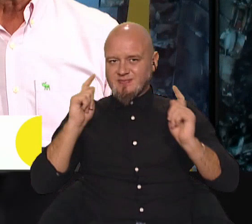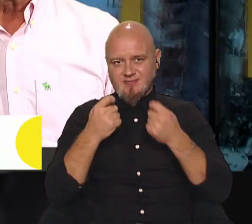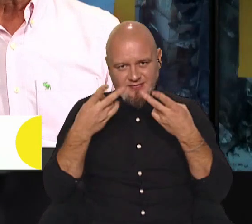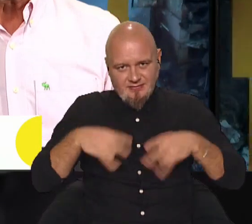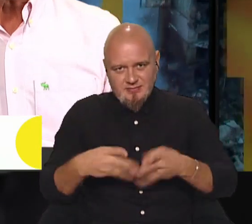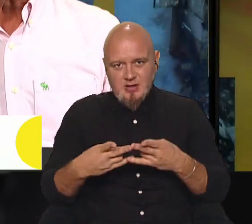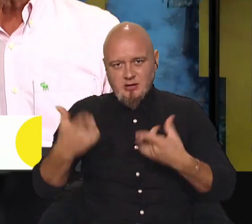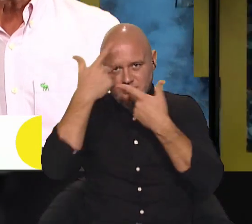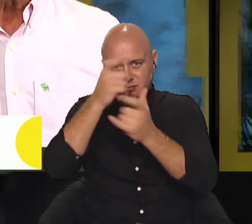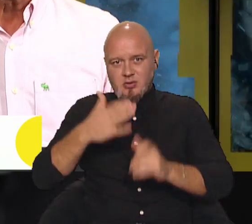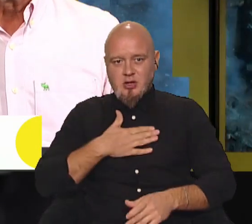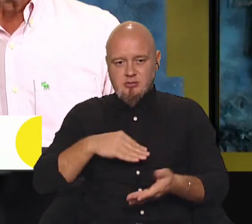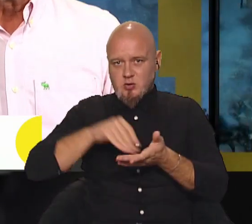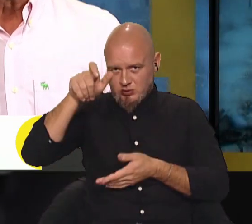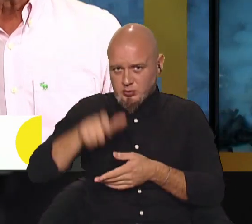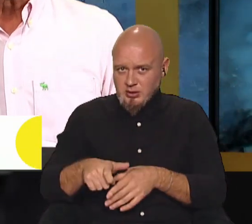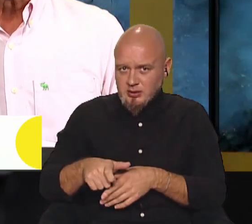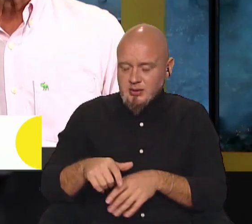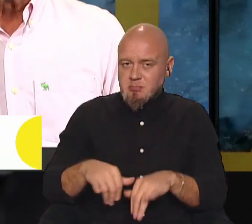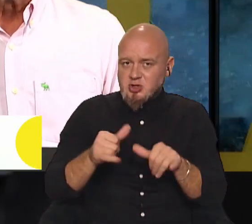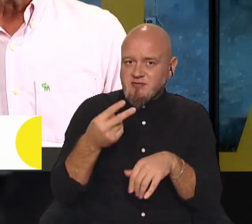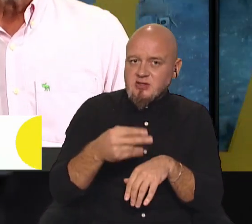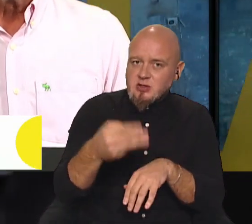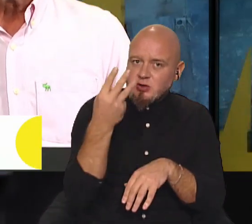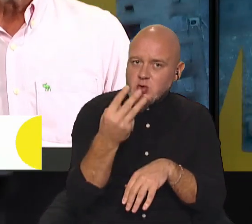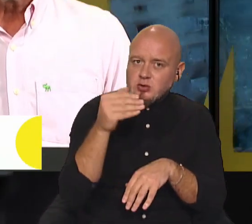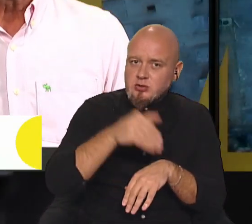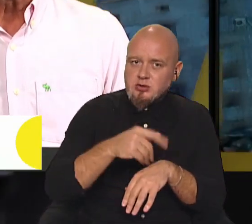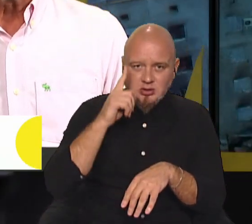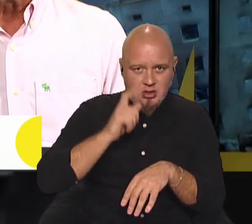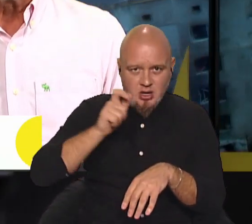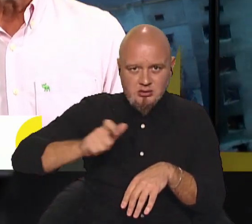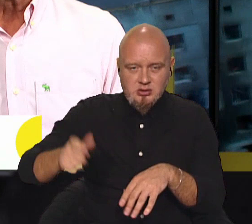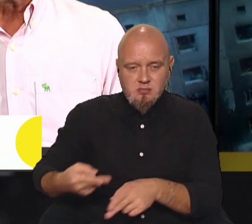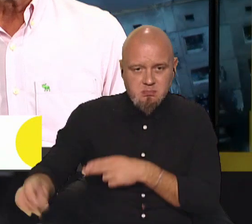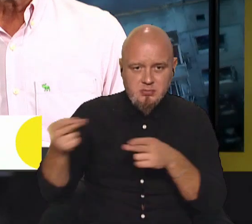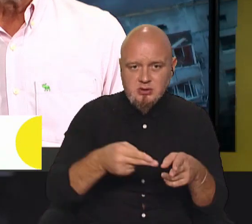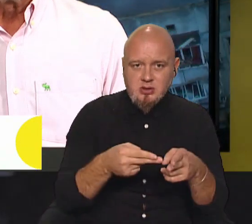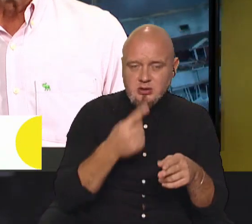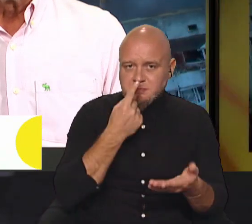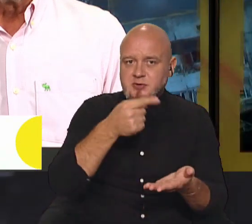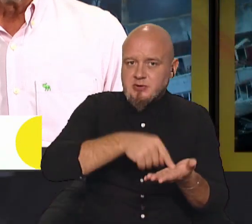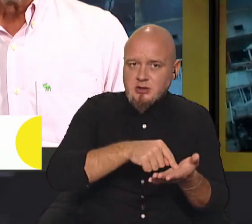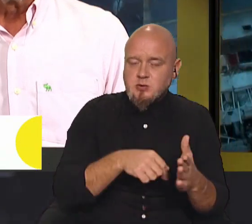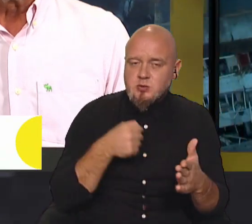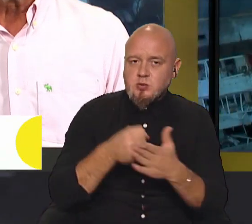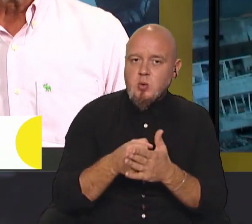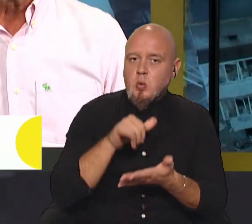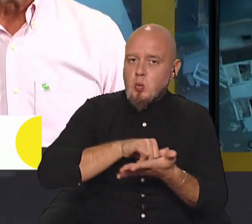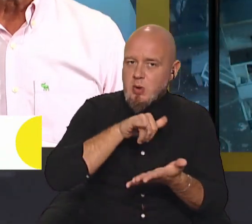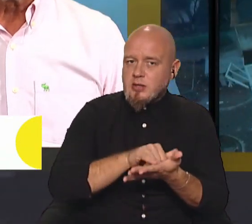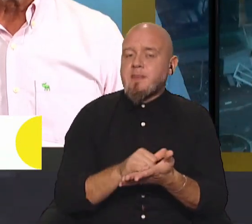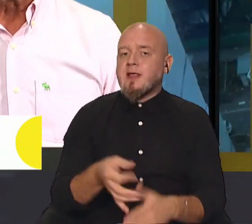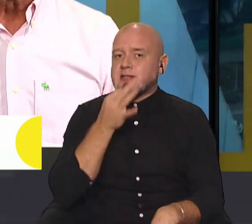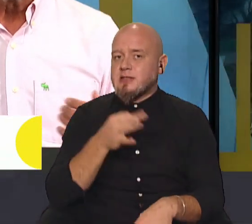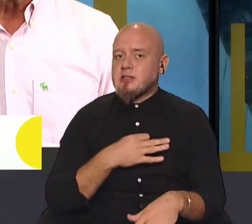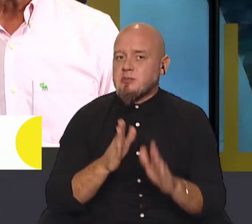повідомленнями нашої кореспондентки, більше 23 тисяч хасидів приїхали, дісталися до Умані. Скажіть,